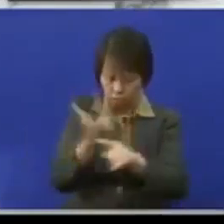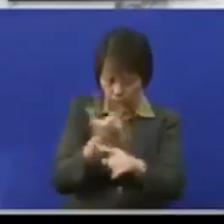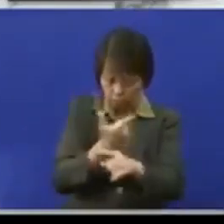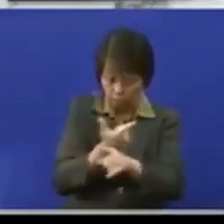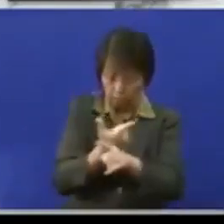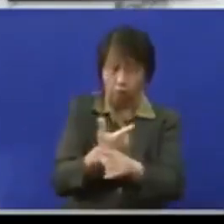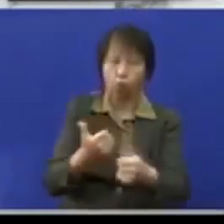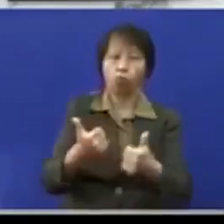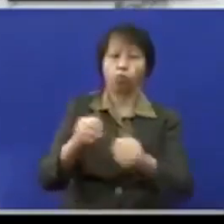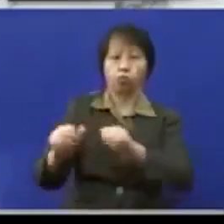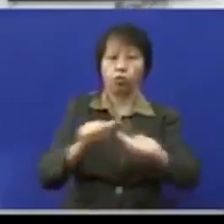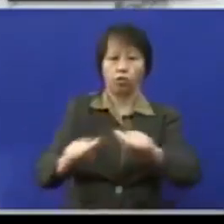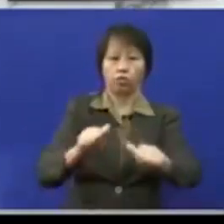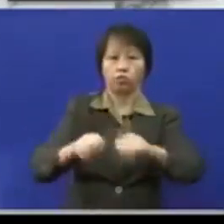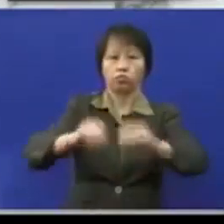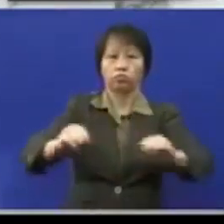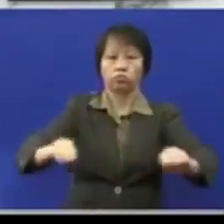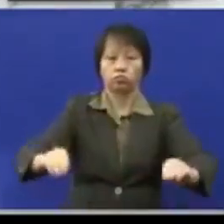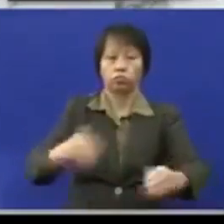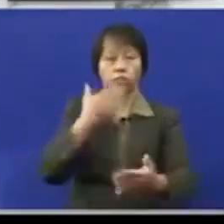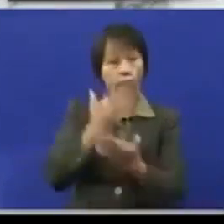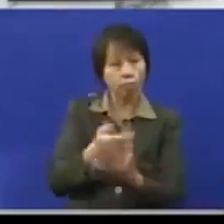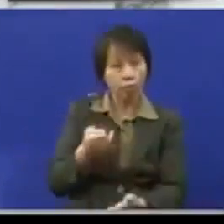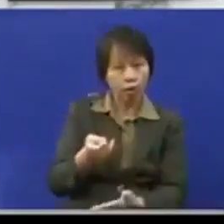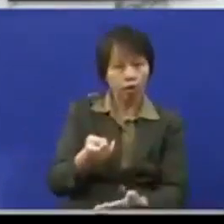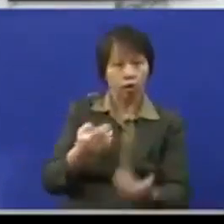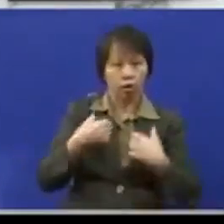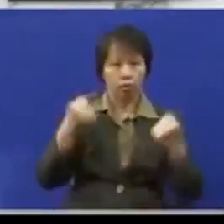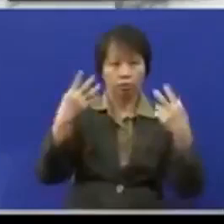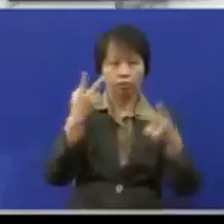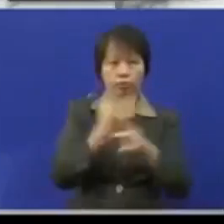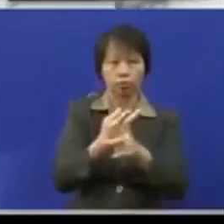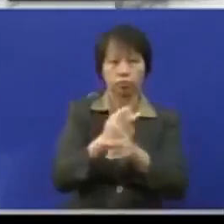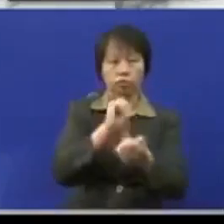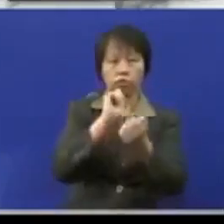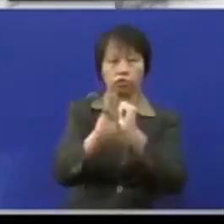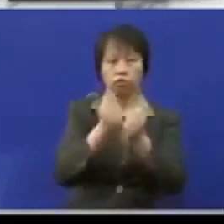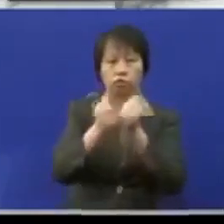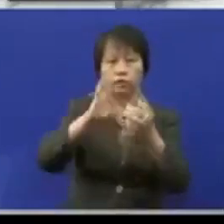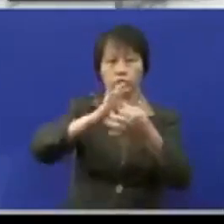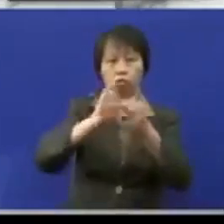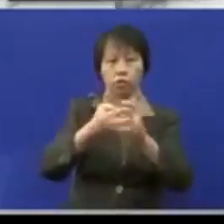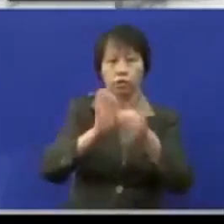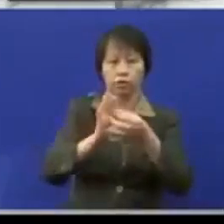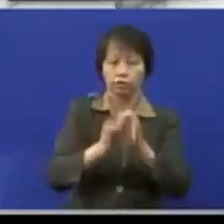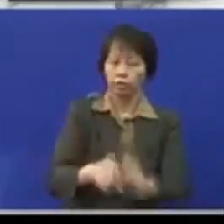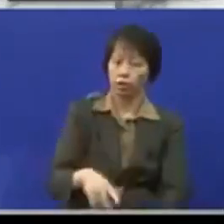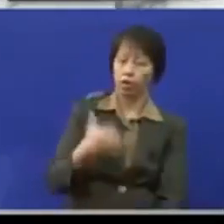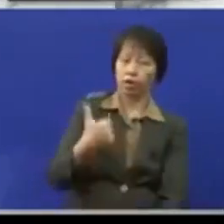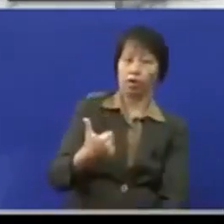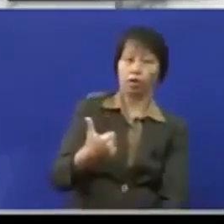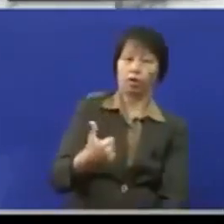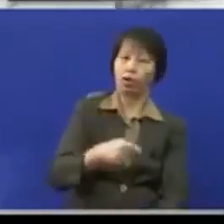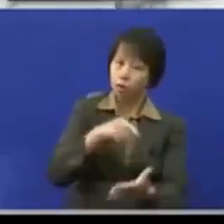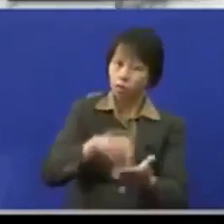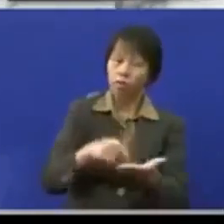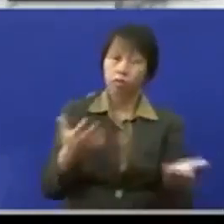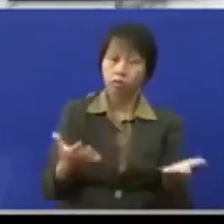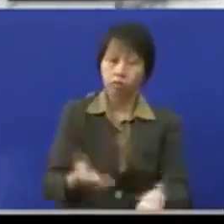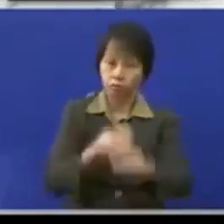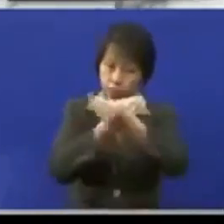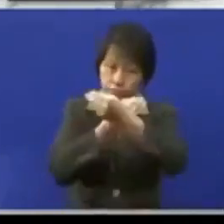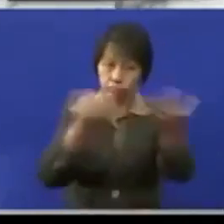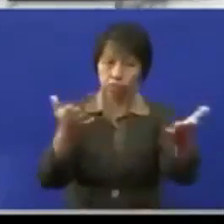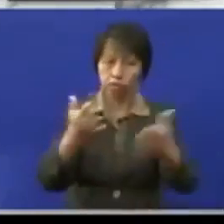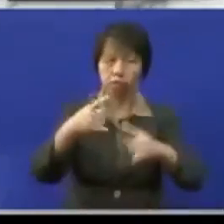menjadi seorang pelajar atlet yang begitu baik dan pernah bertanding berada sukan olimpik dan ini sebagai maklumat